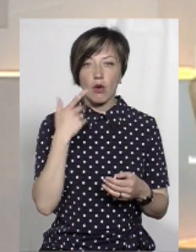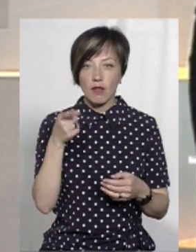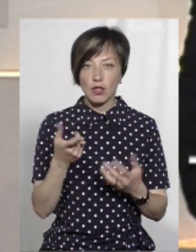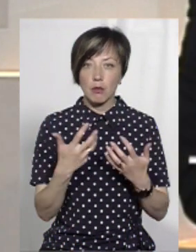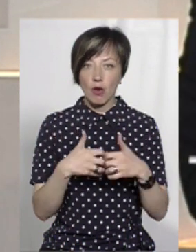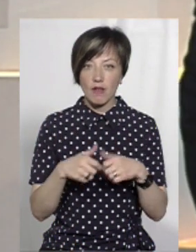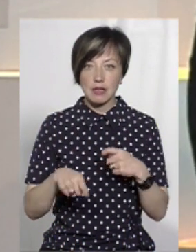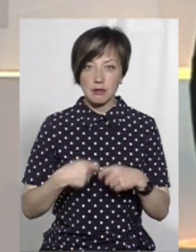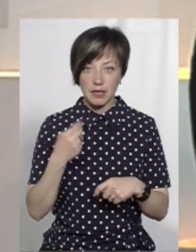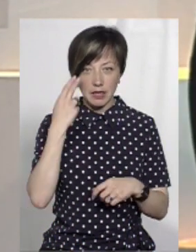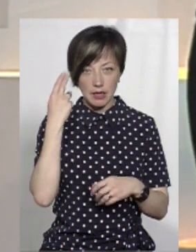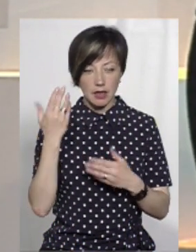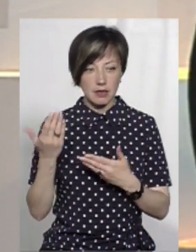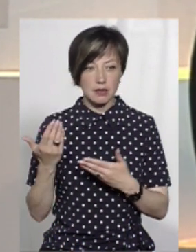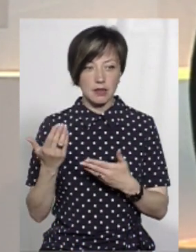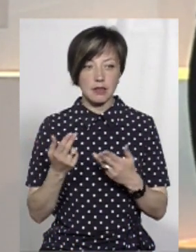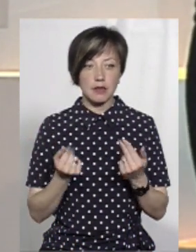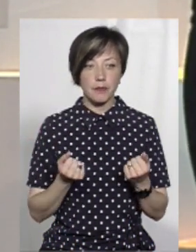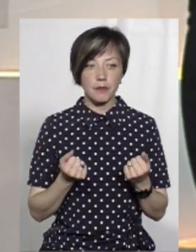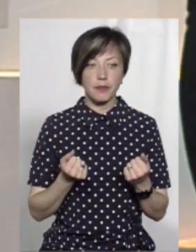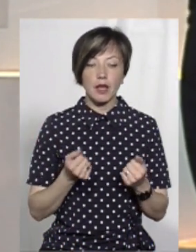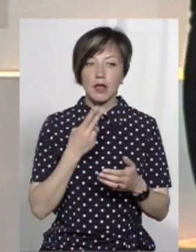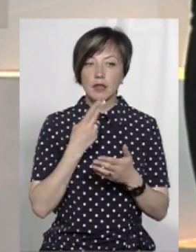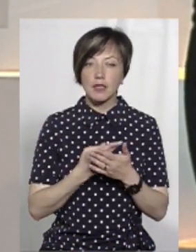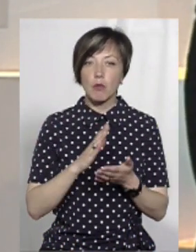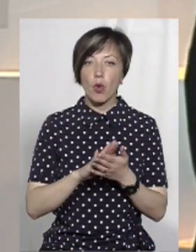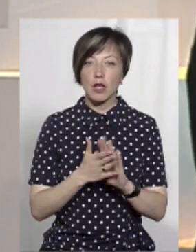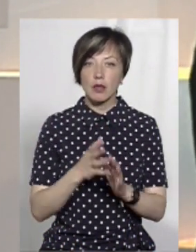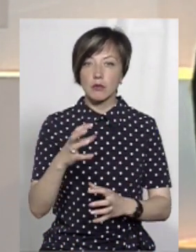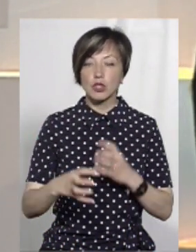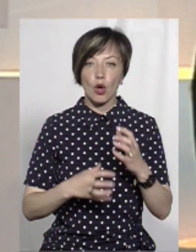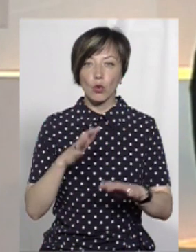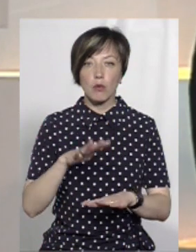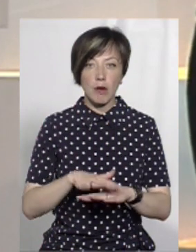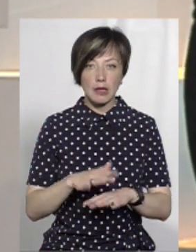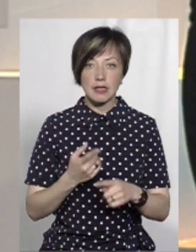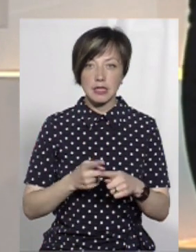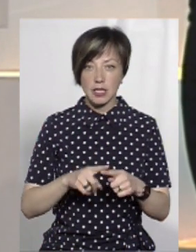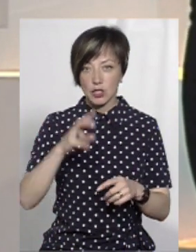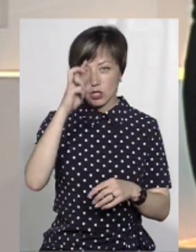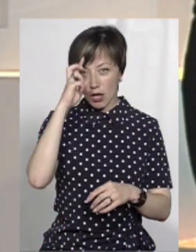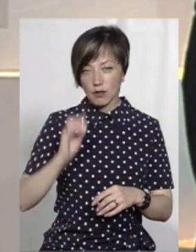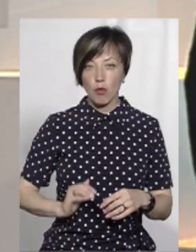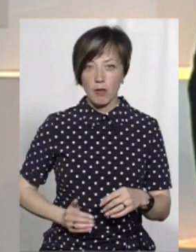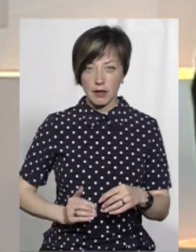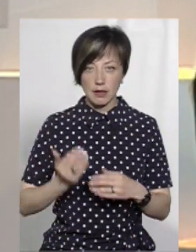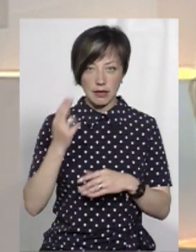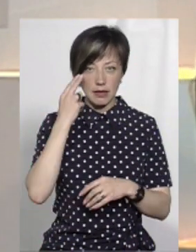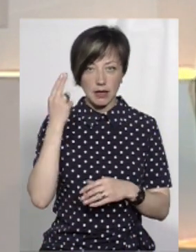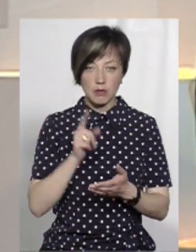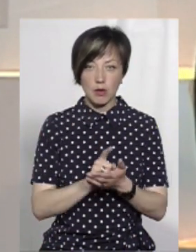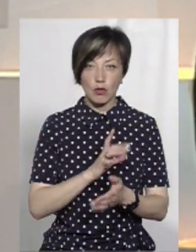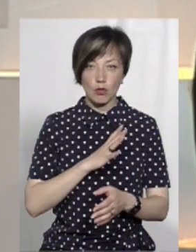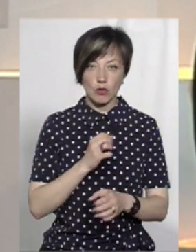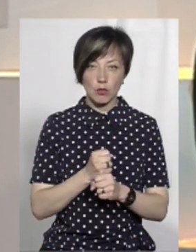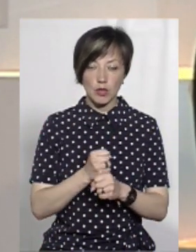Це збитки з китайської сторони? Звісно. Дивіться, по контракту Міжнародного банку, це державна кампанія китайська, яка мала